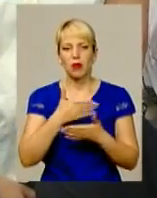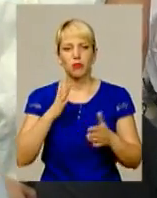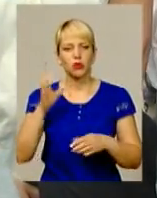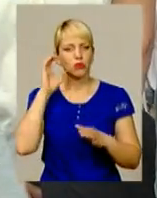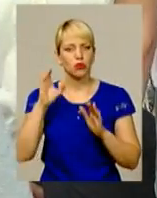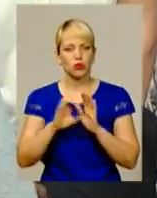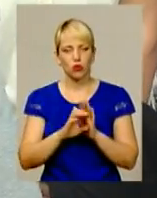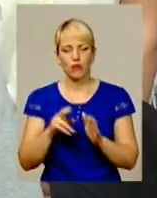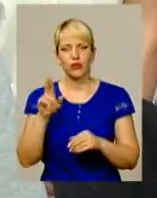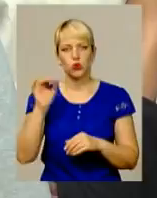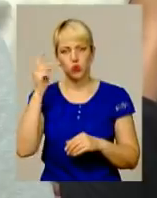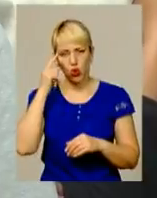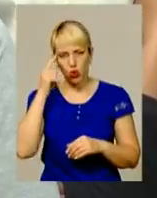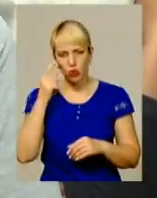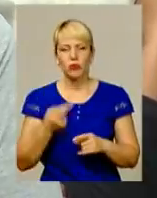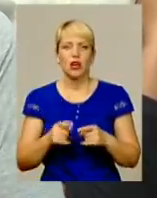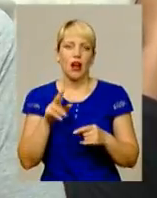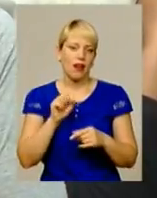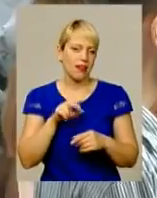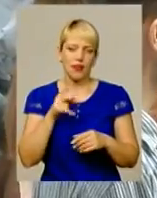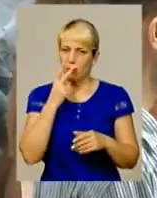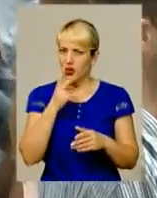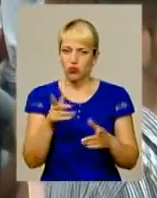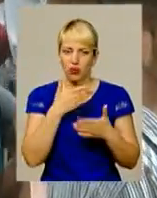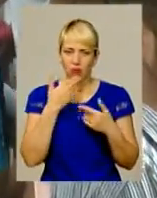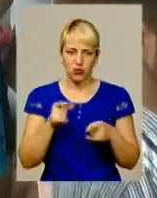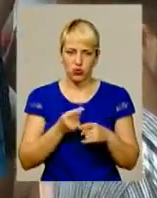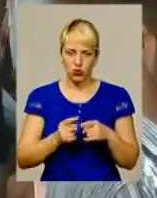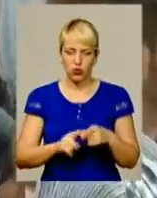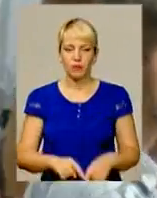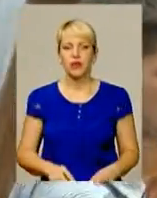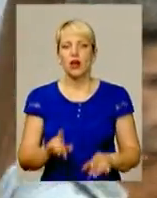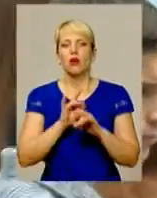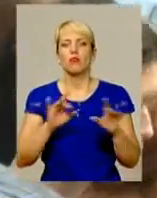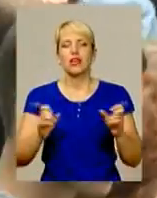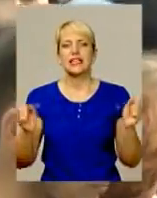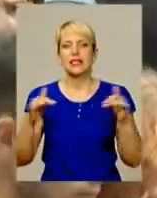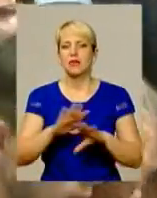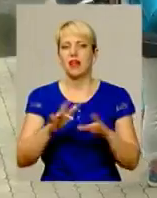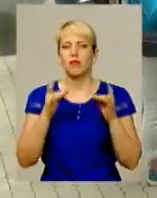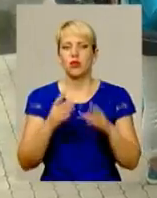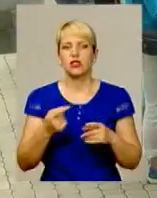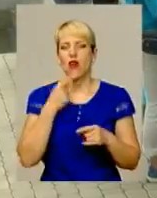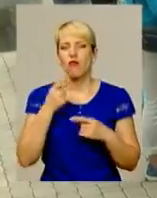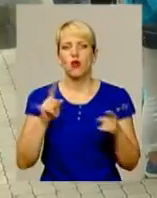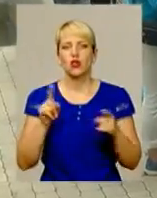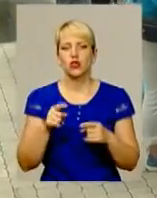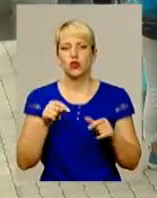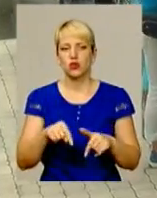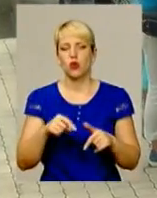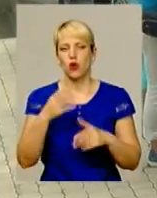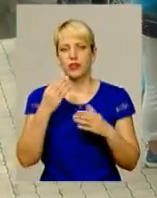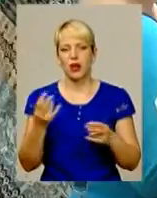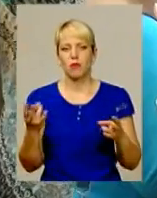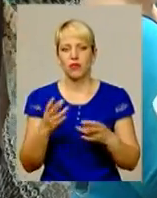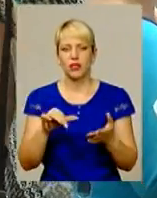дослуховуватися до думки, але я бачу, що не дослуховується. Та пояснюють, зібрались неспроста, подейкують, начебто саме сьогодні